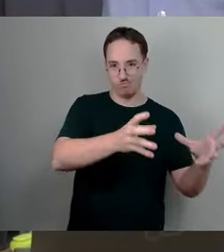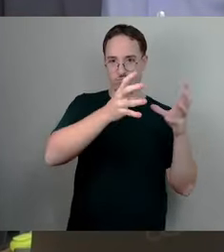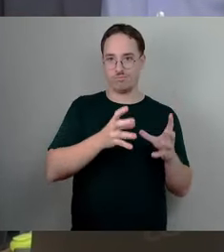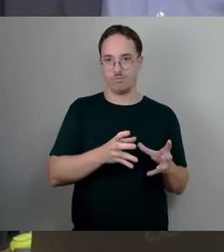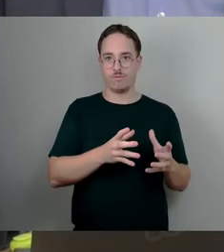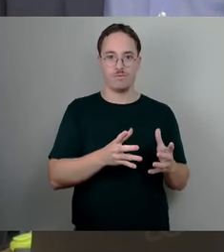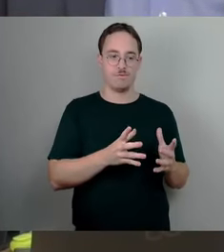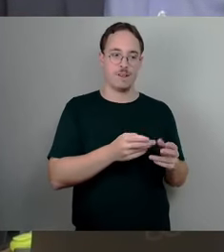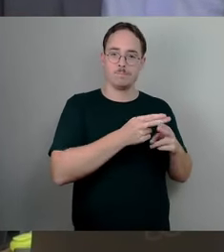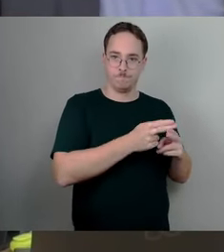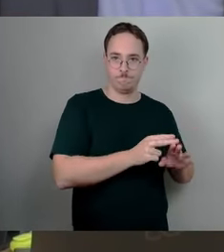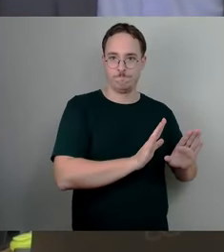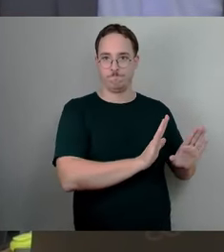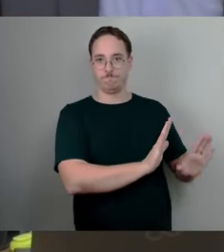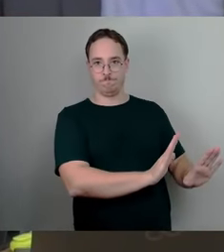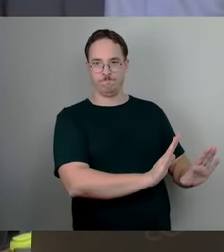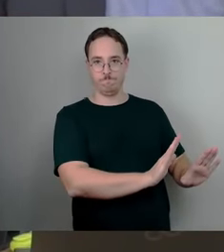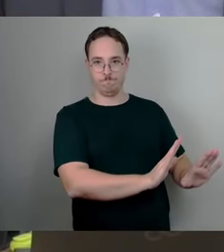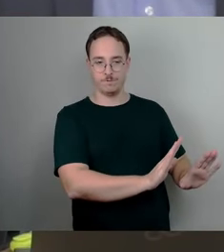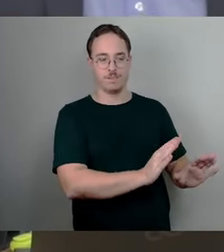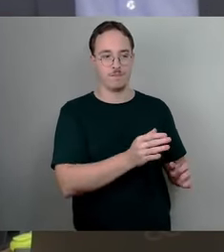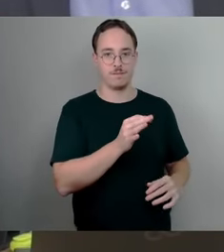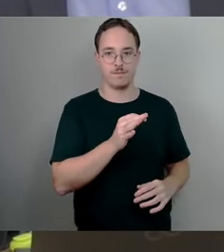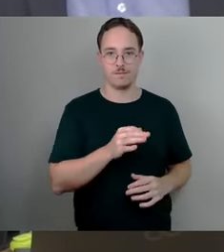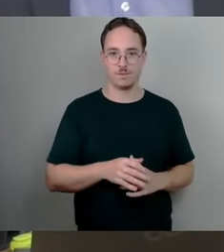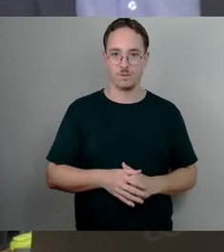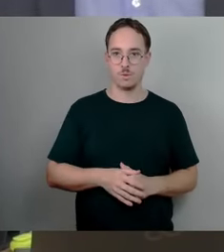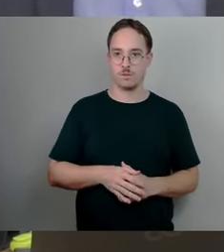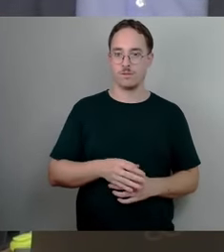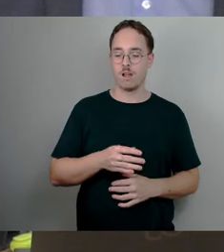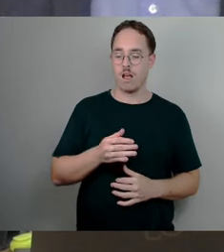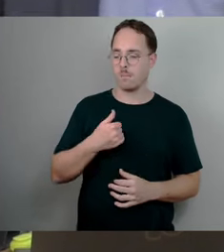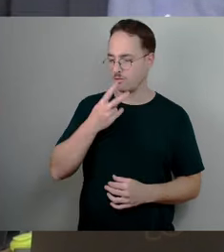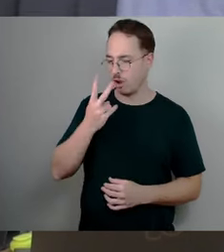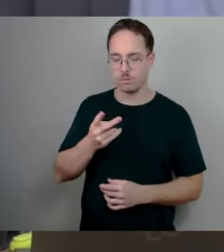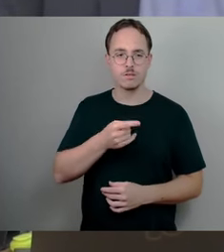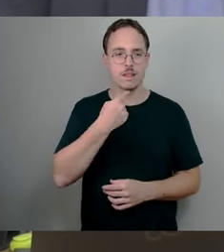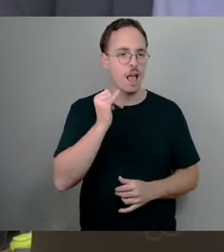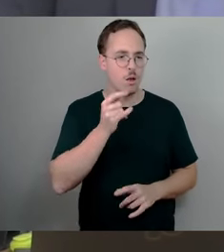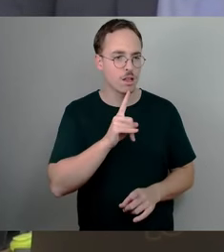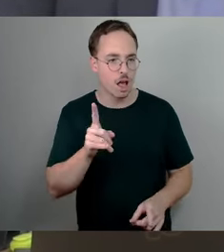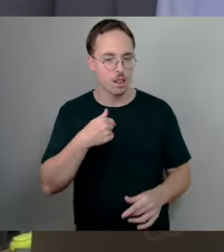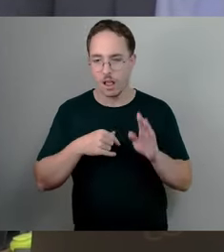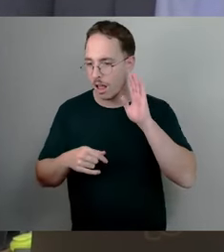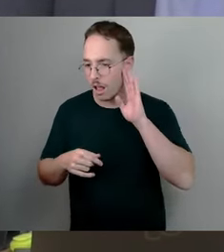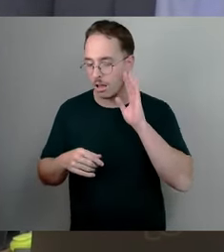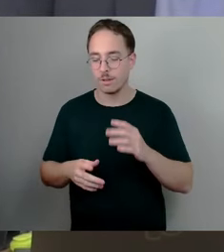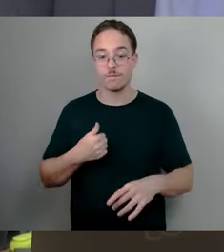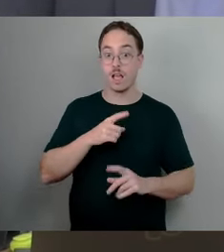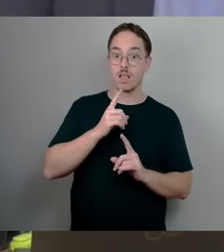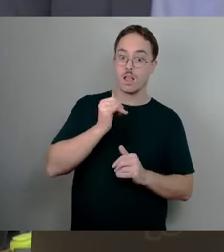Wir schauen uns das an. Sagten Sie ja oder nein? Ich habe es akustisch nicht verstanden. Ich habe weder ja noch nein gesagt,